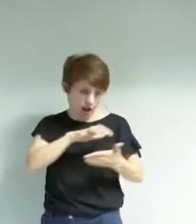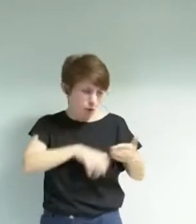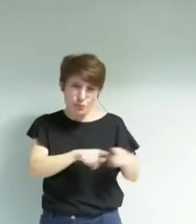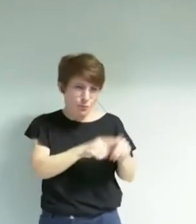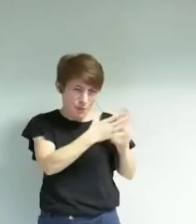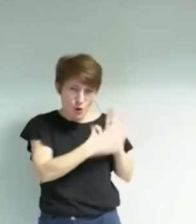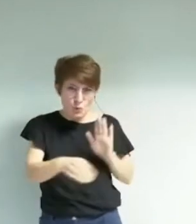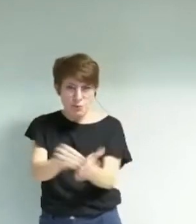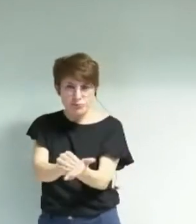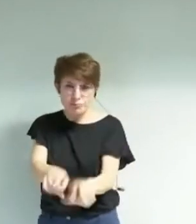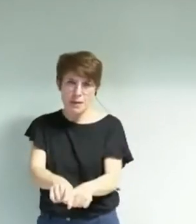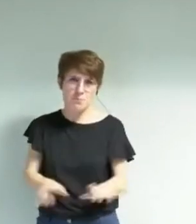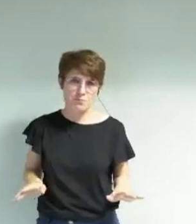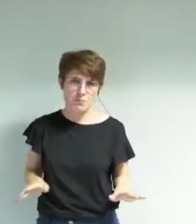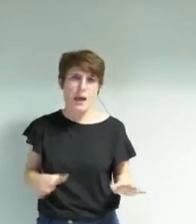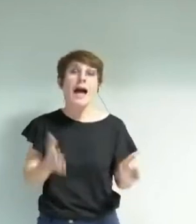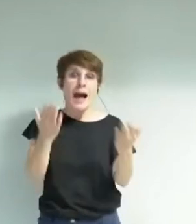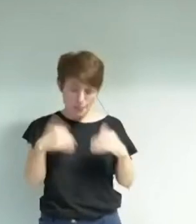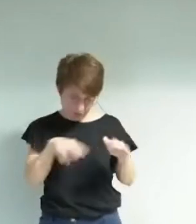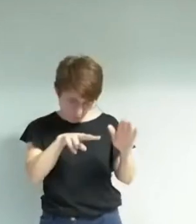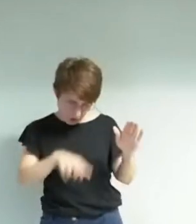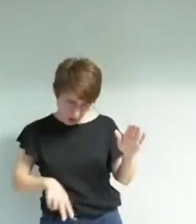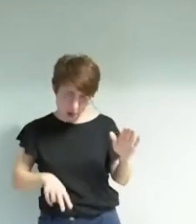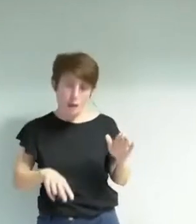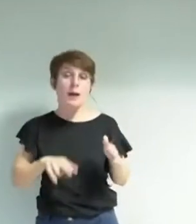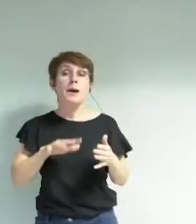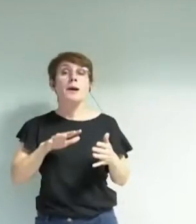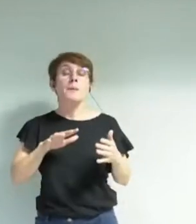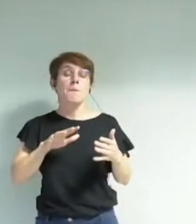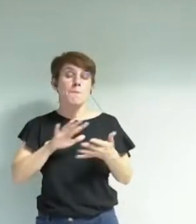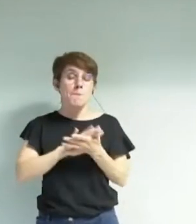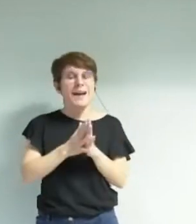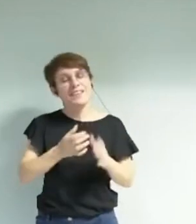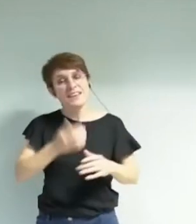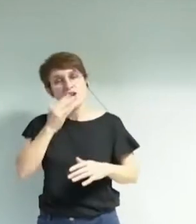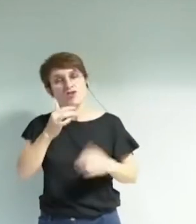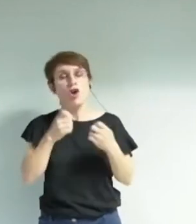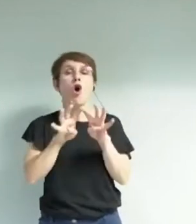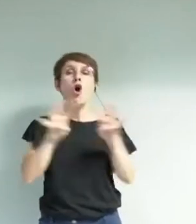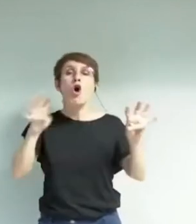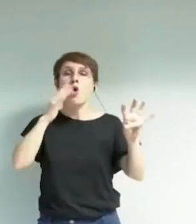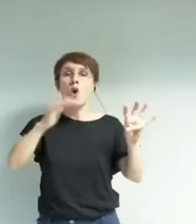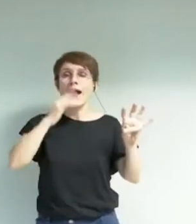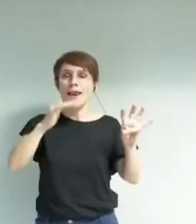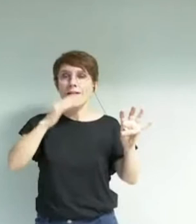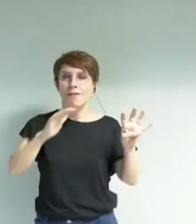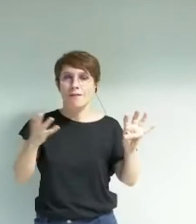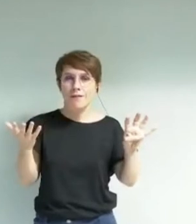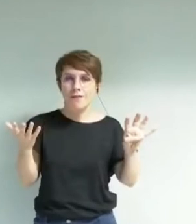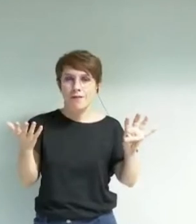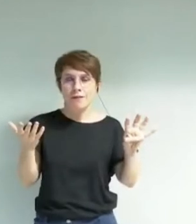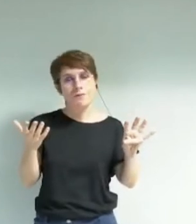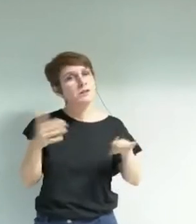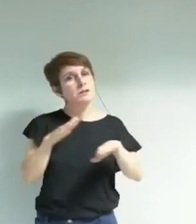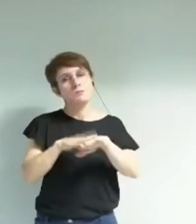après, je vois, la pratique du chant slash chorale avec un S est inéligible à la demande de subventions